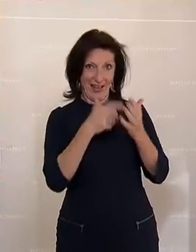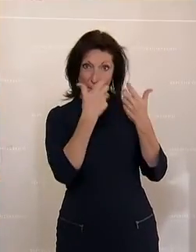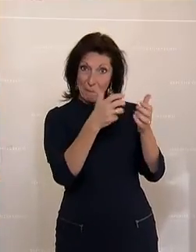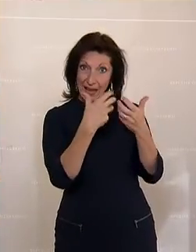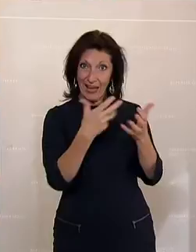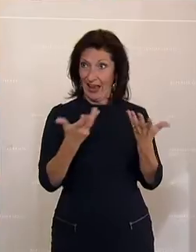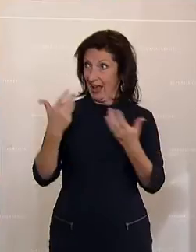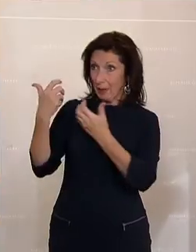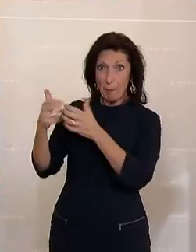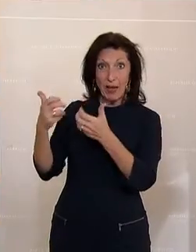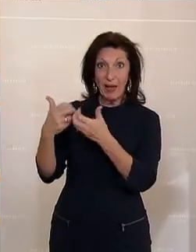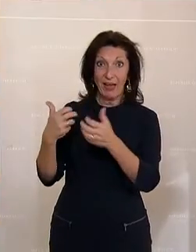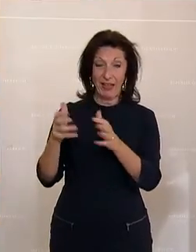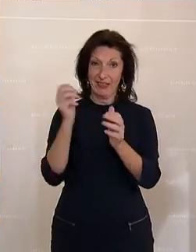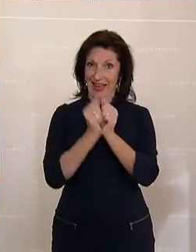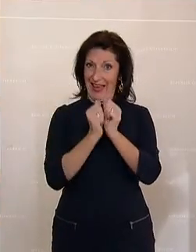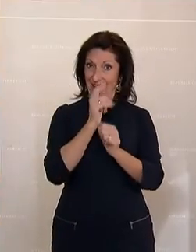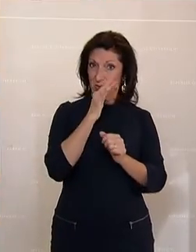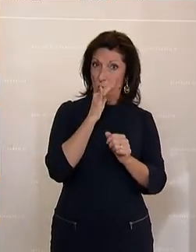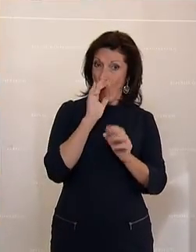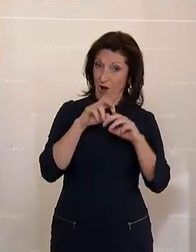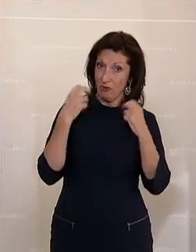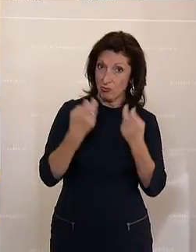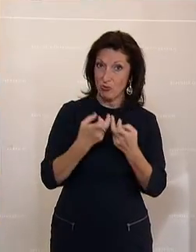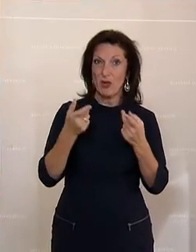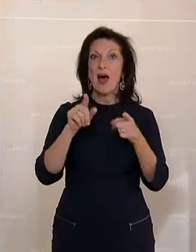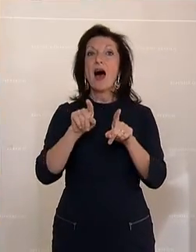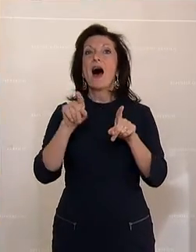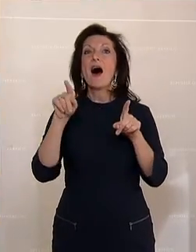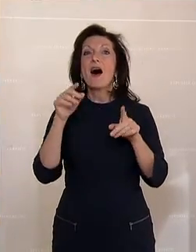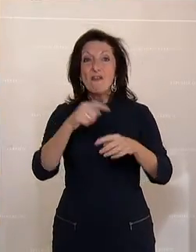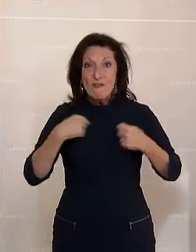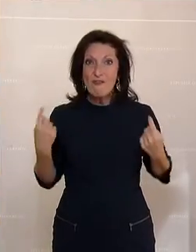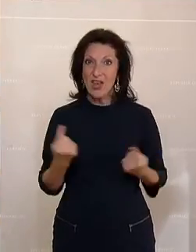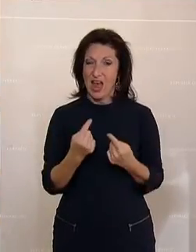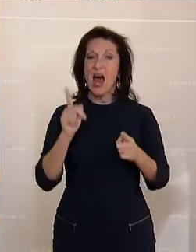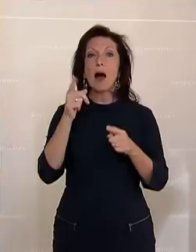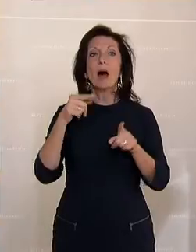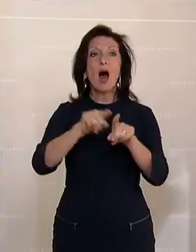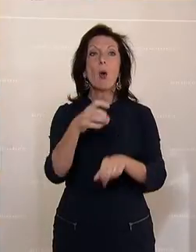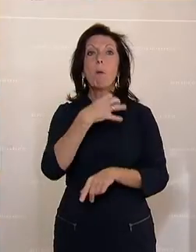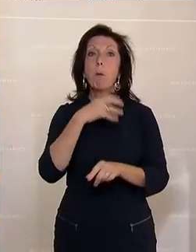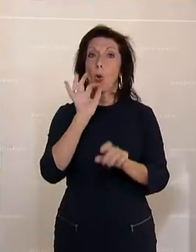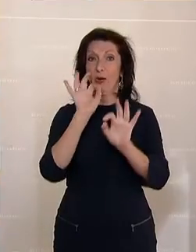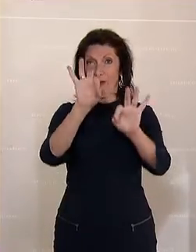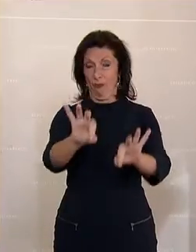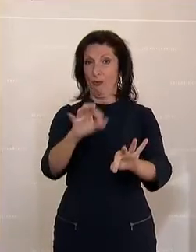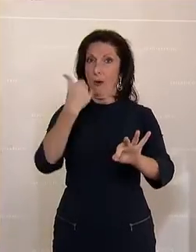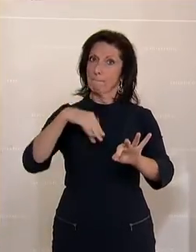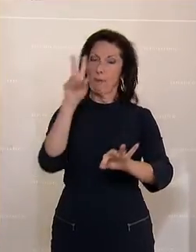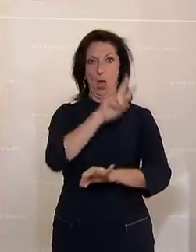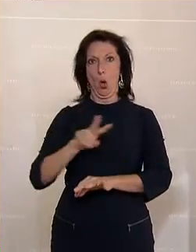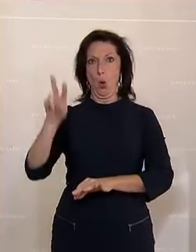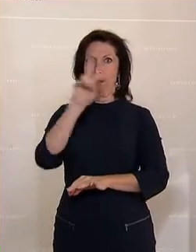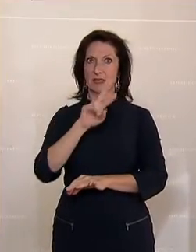unseren Kontrollarbeiten im Rechnungshof-Ausschuss, sondern immer mehr auch für die Bürgerinnen und Bürger übersichtlich und damit aussagekräftiger werden und damit den